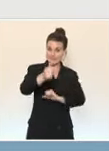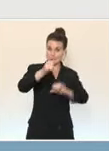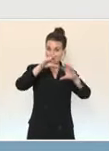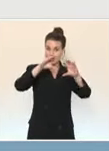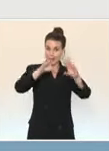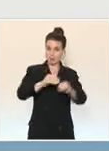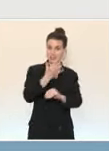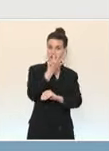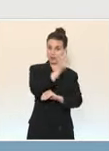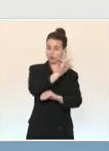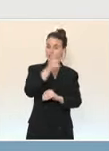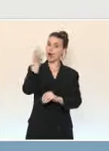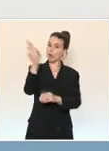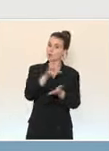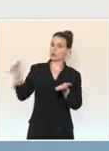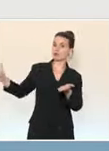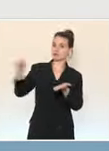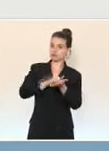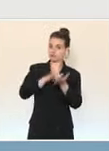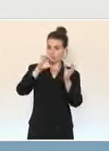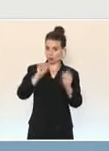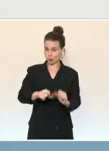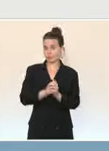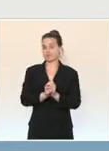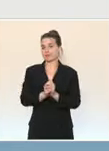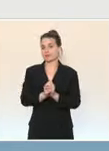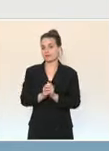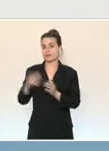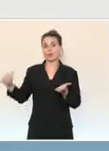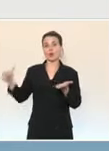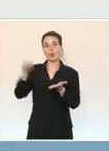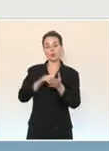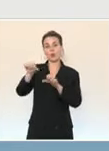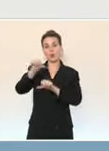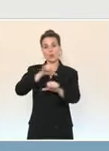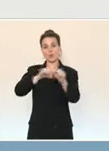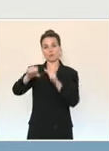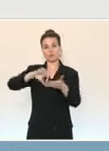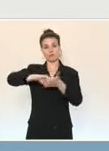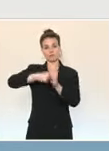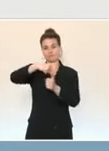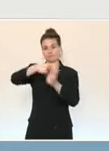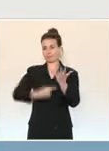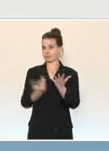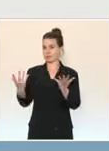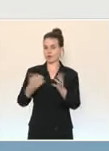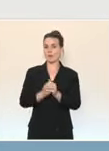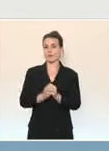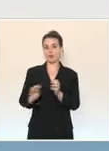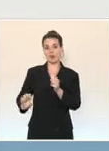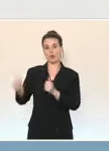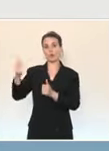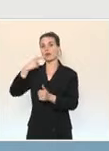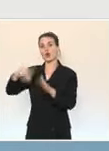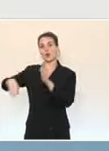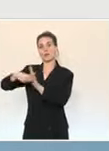Les passagers en provenance de ces pays devront tout d'abord se soumettre à plusieurs exigences renforcées. D'abord, ils devront justifier au départ de leur